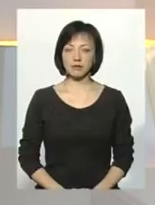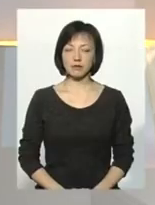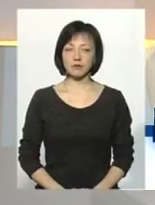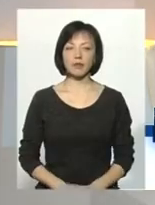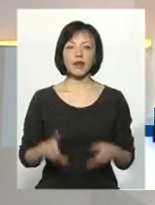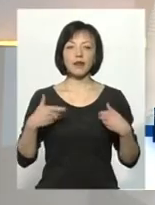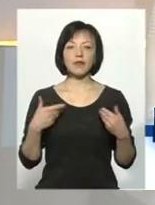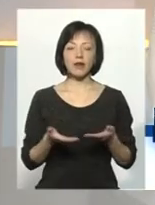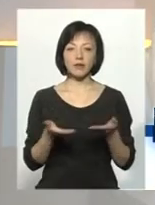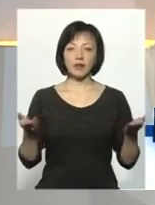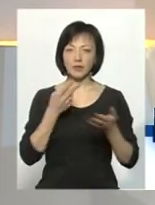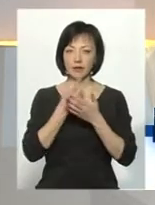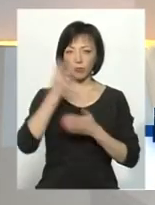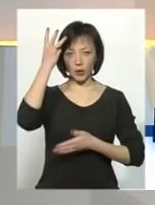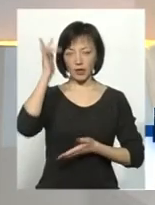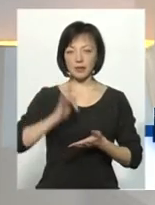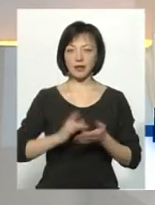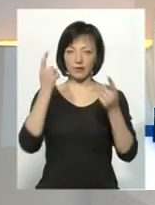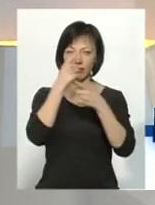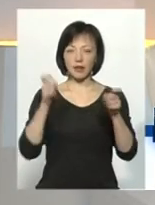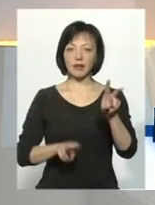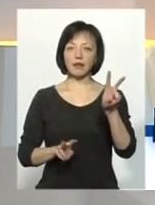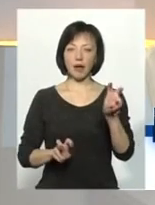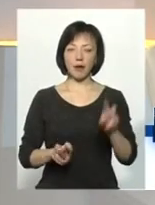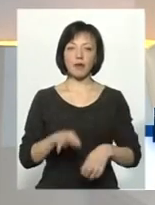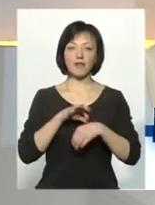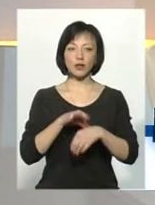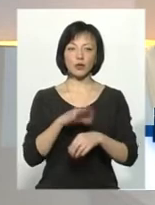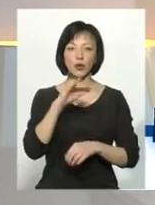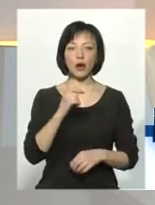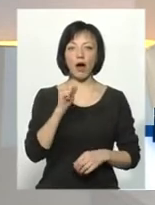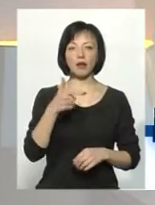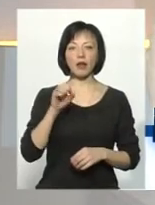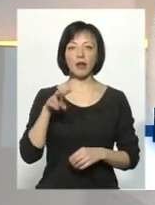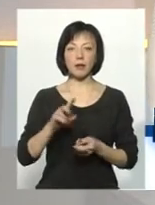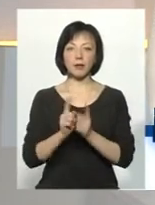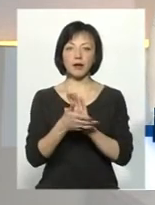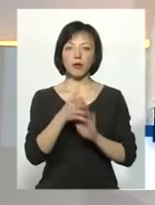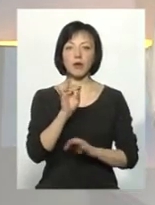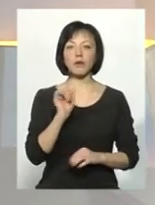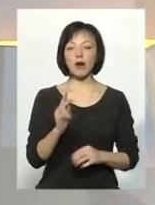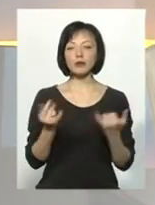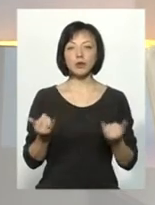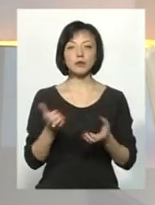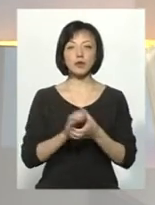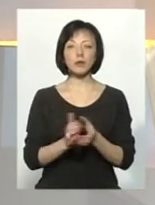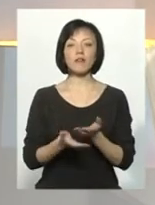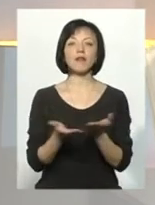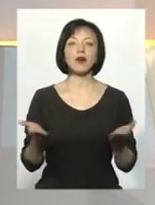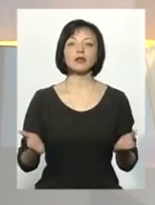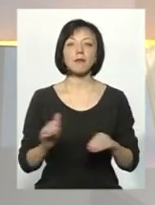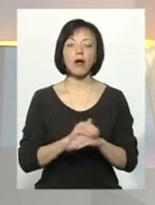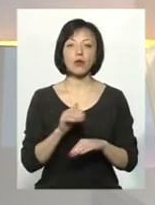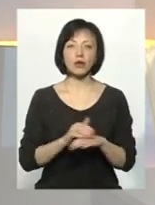Вітаю усіх, хто дивиться Поділля Центр. ефірі тема. Мене звати Юлія Ангел, сурдопереклад Ольги Рибак. Сьогодні ми познайомимо вас із